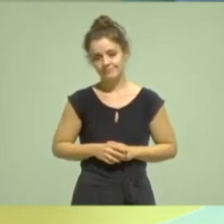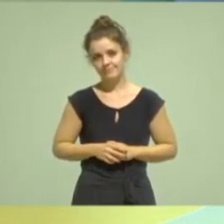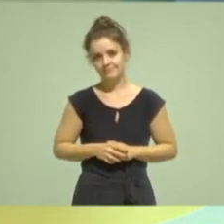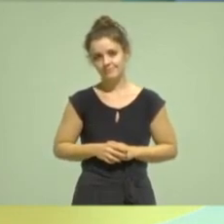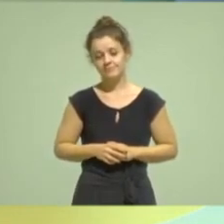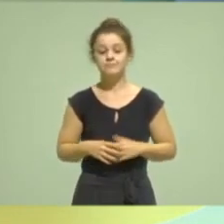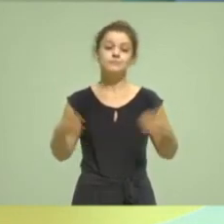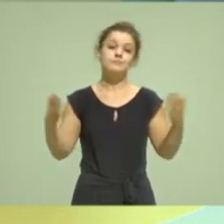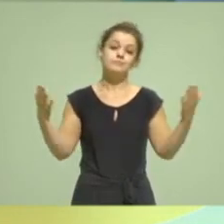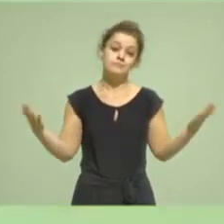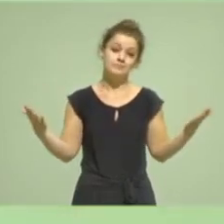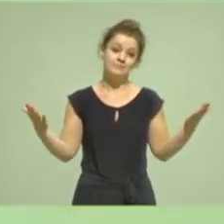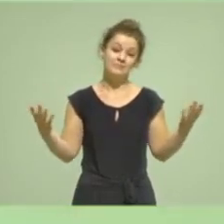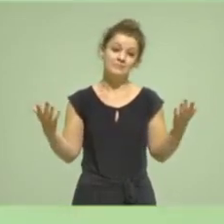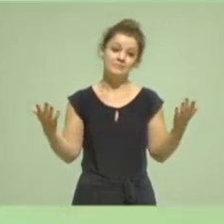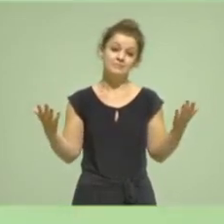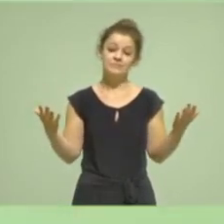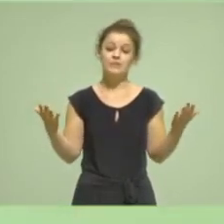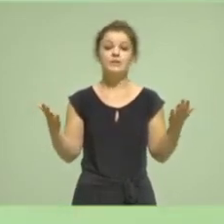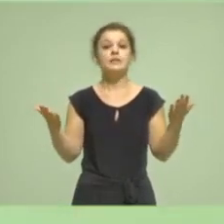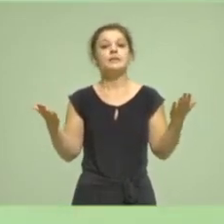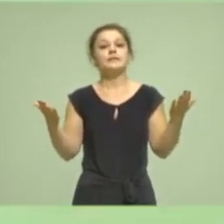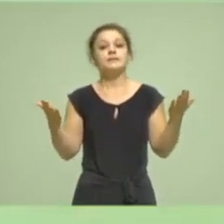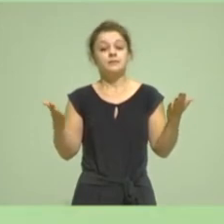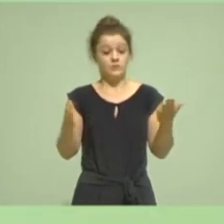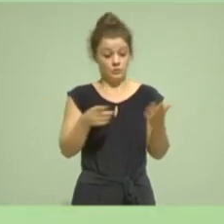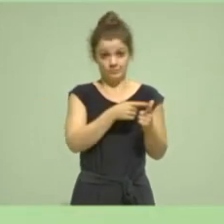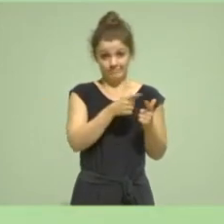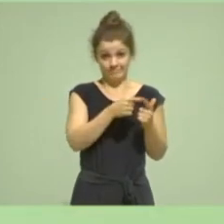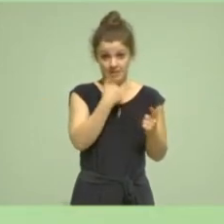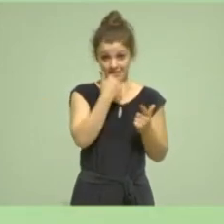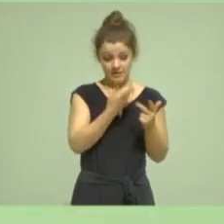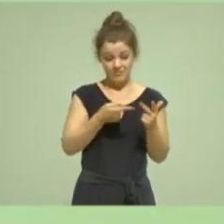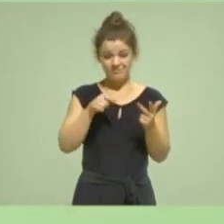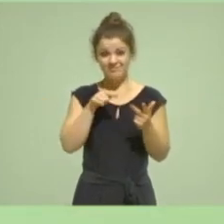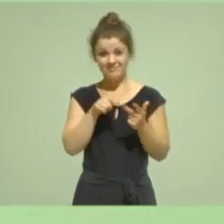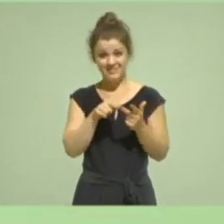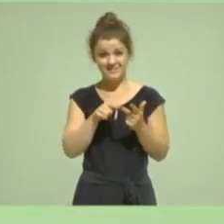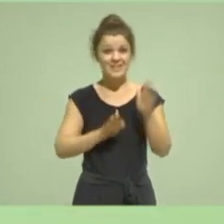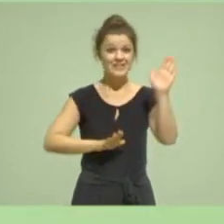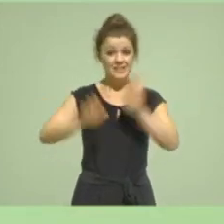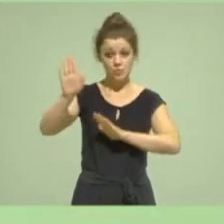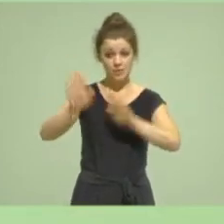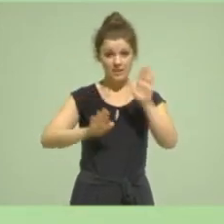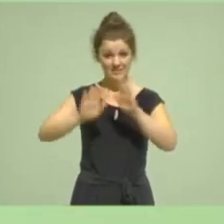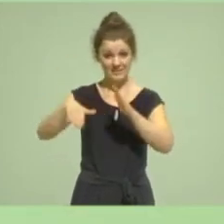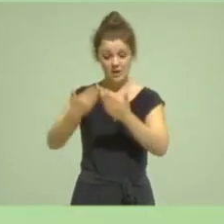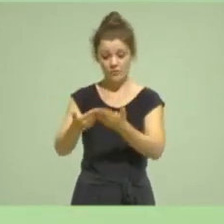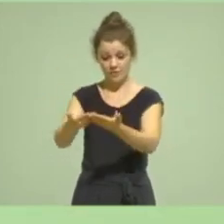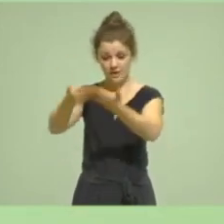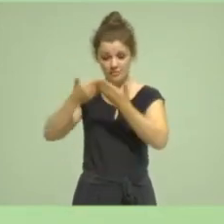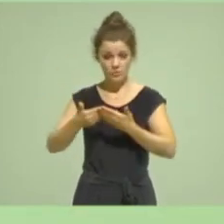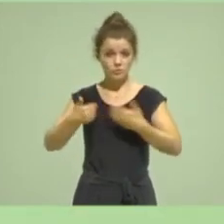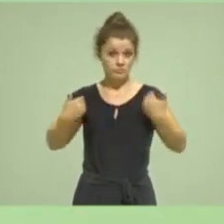Der andere Teil, den uns unsere Demokratie mit auf den Weg gibt und in dessen Verantwortung wir stehen,